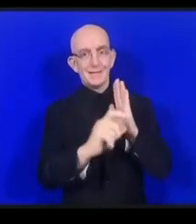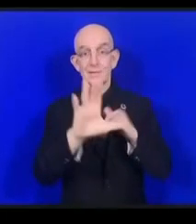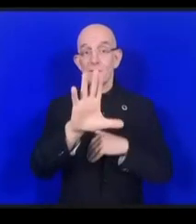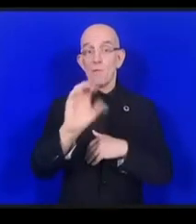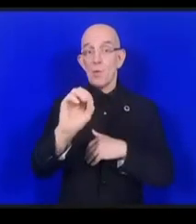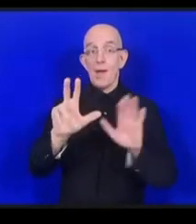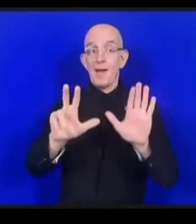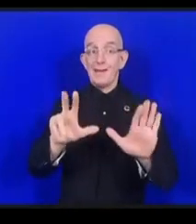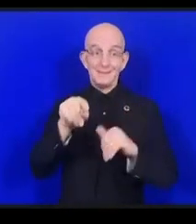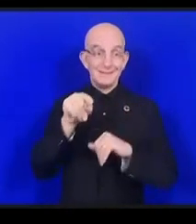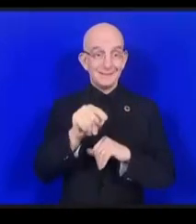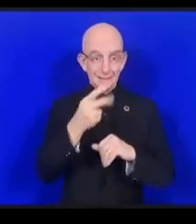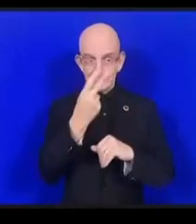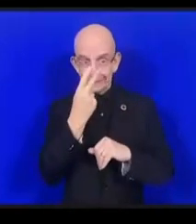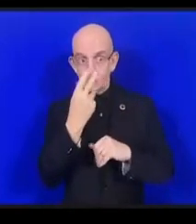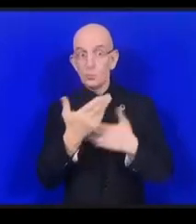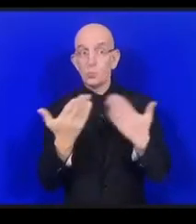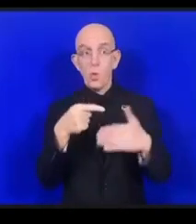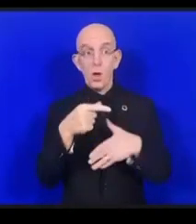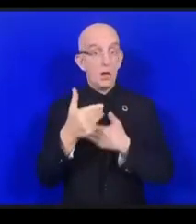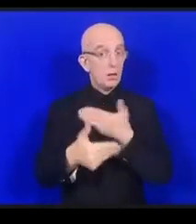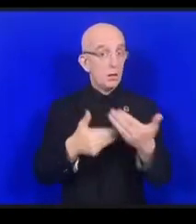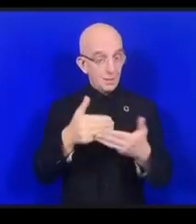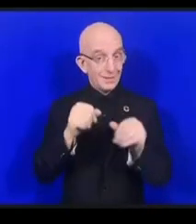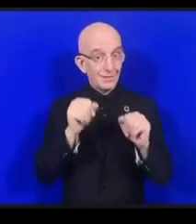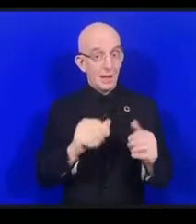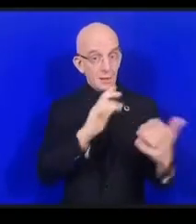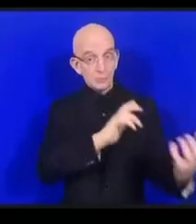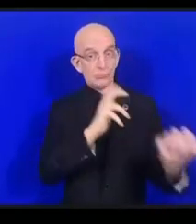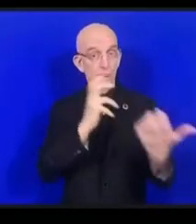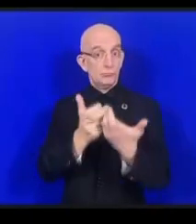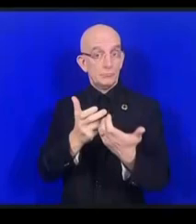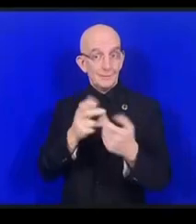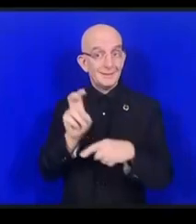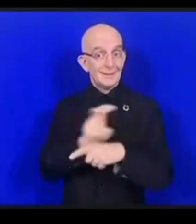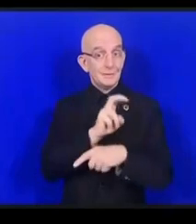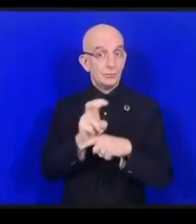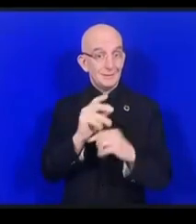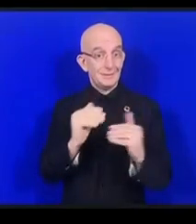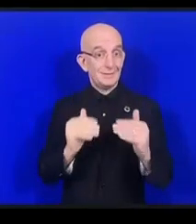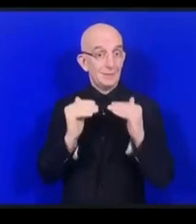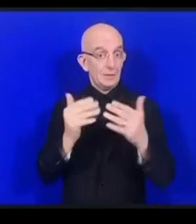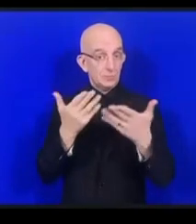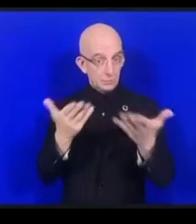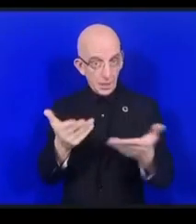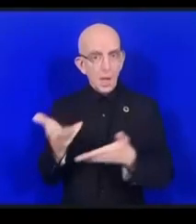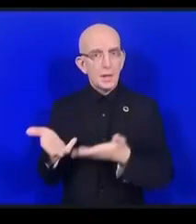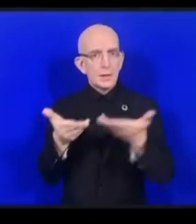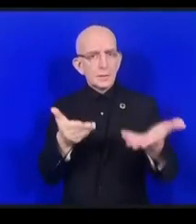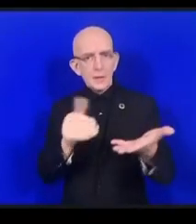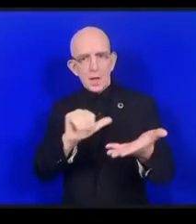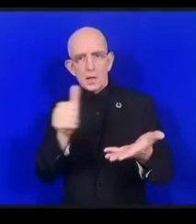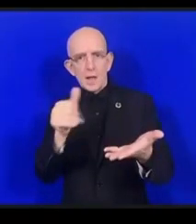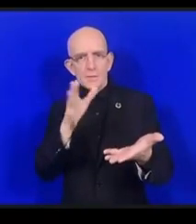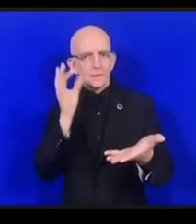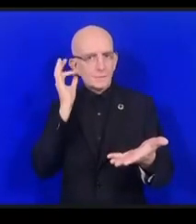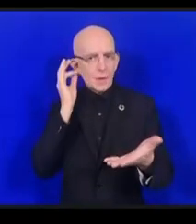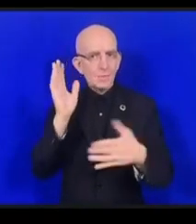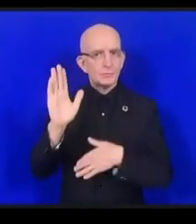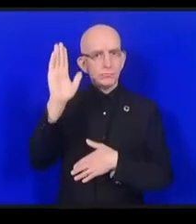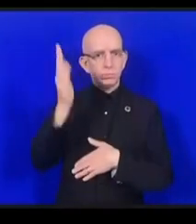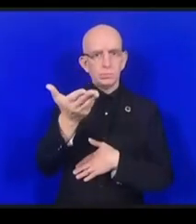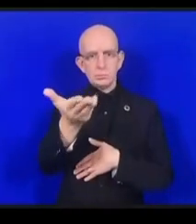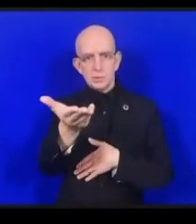cybersécuritaires en matière de marché public il y a une autre question de madame bonjour je suis